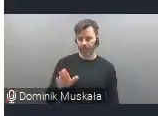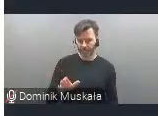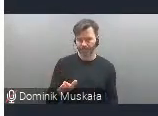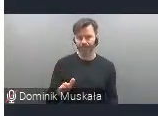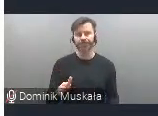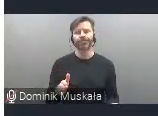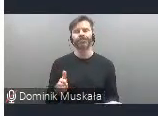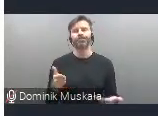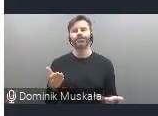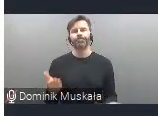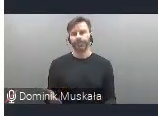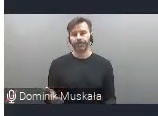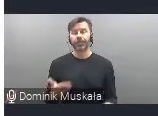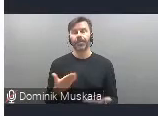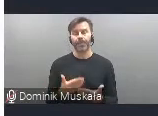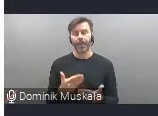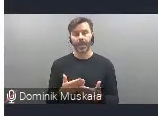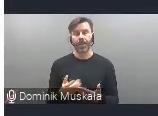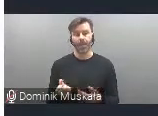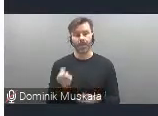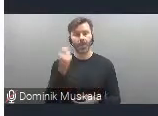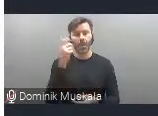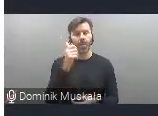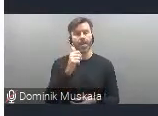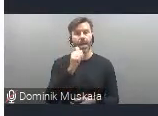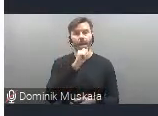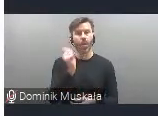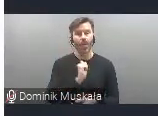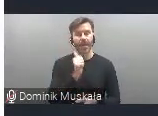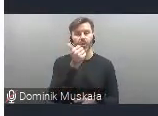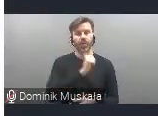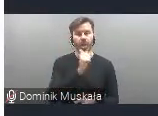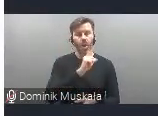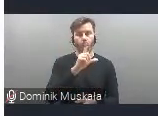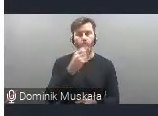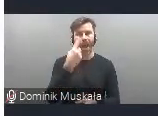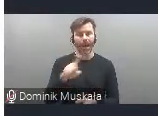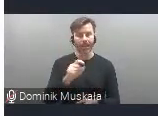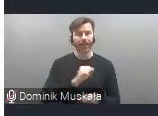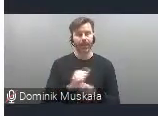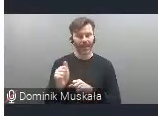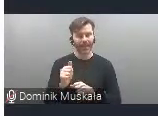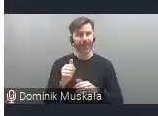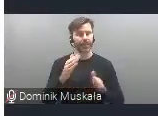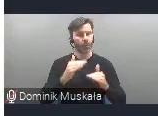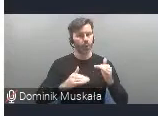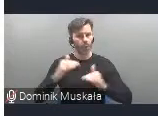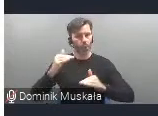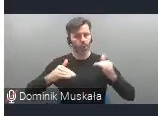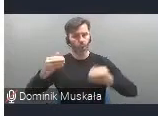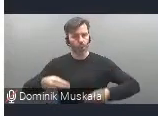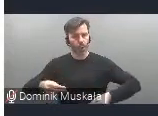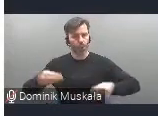Europejskiego Zielonego Ładu, które dotyczą zrównoważonego rozwoju w takim zawężonym